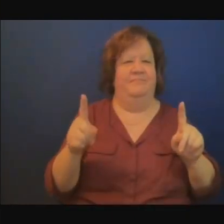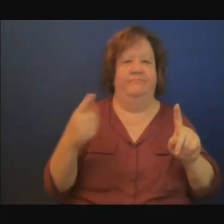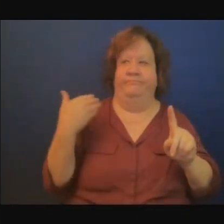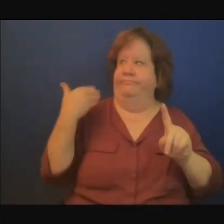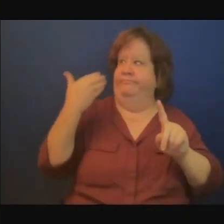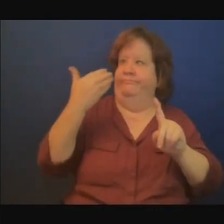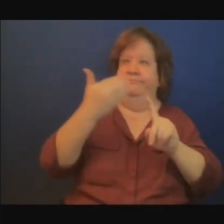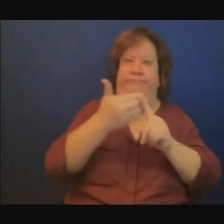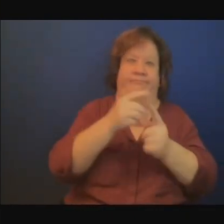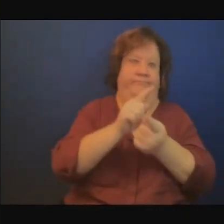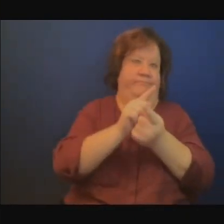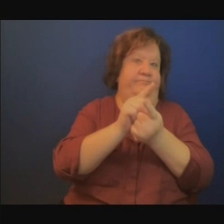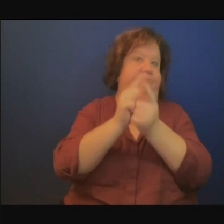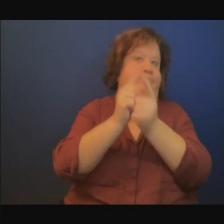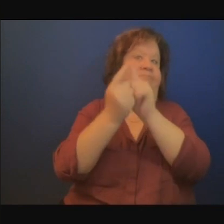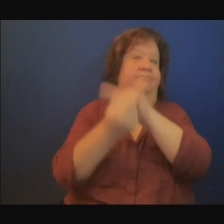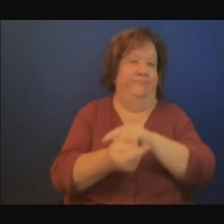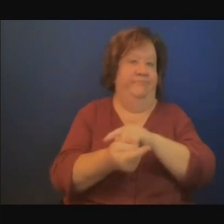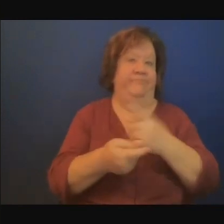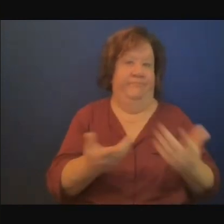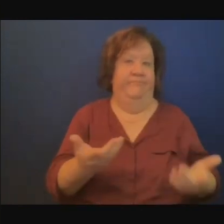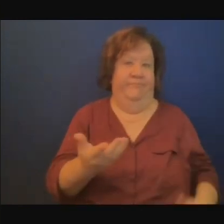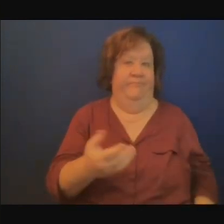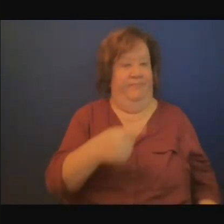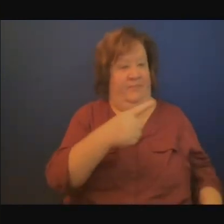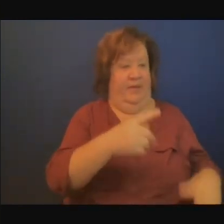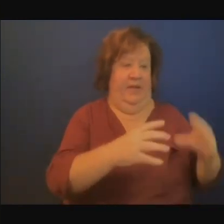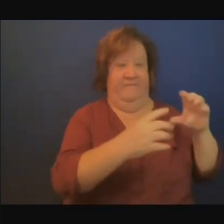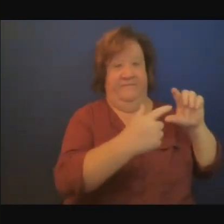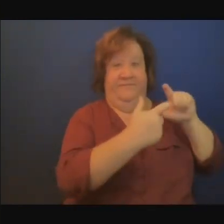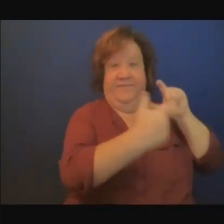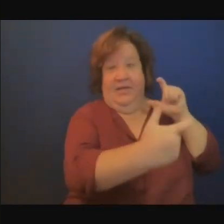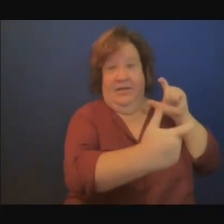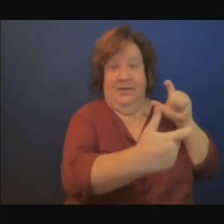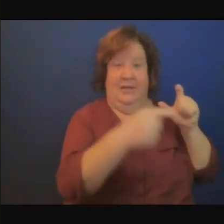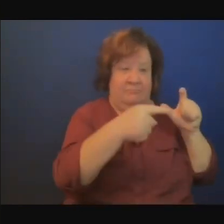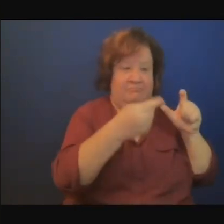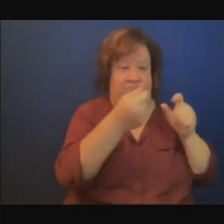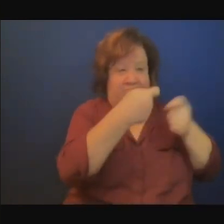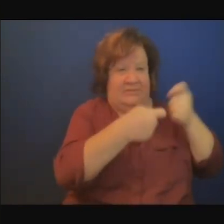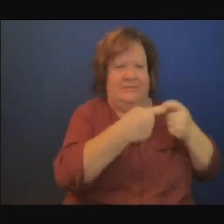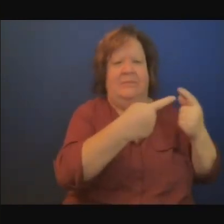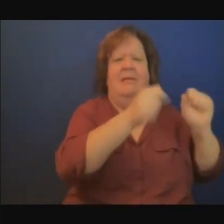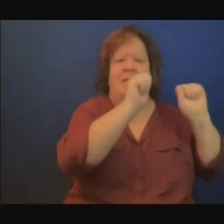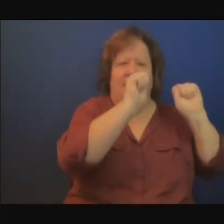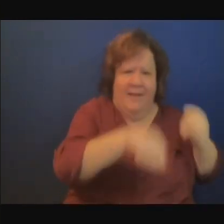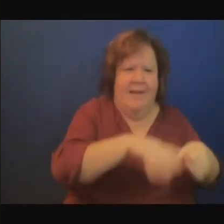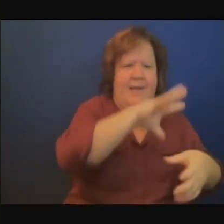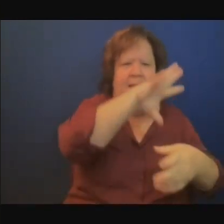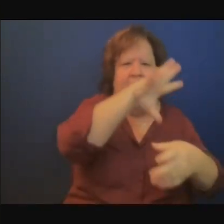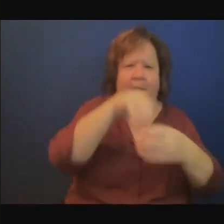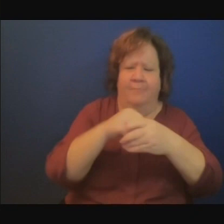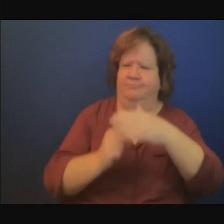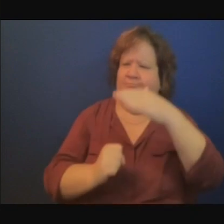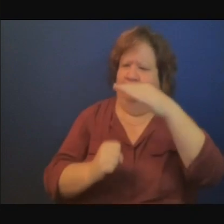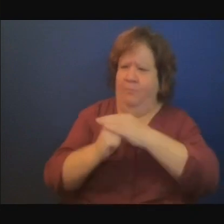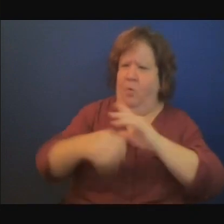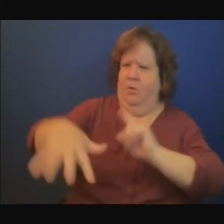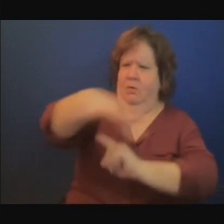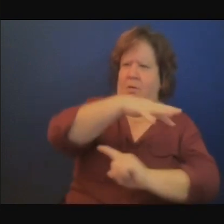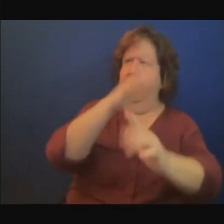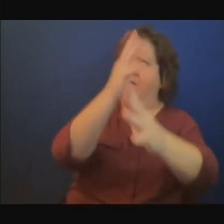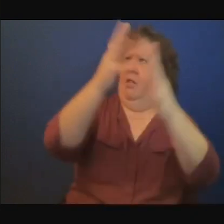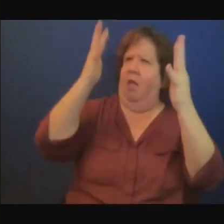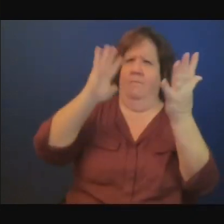promouvoir le secteur privé local parce que ce secteur privé local si on le soutient il sera la base du développement